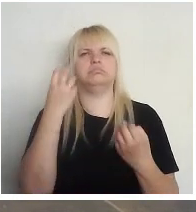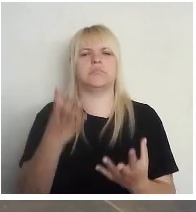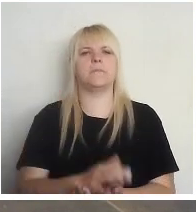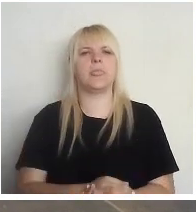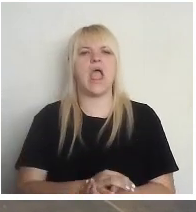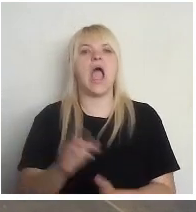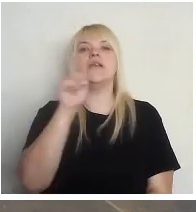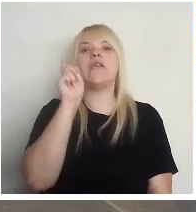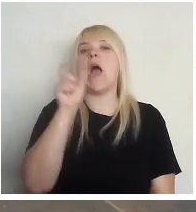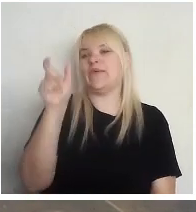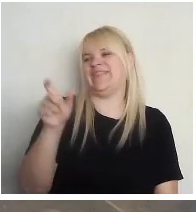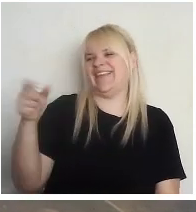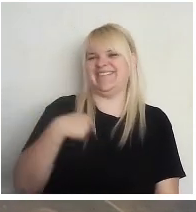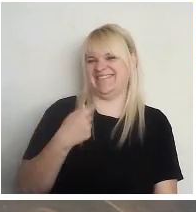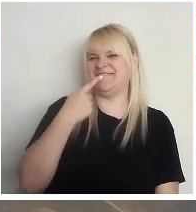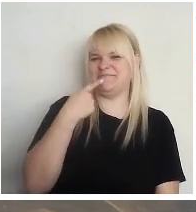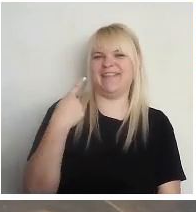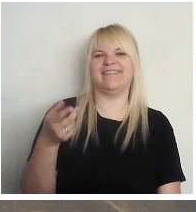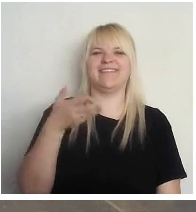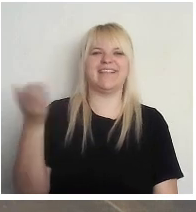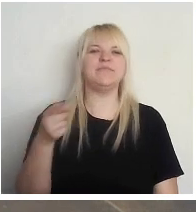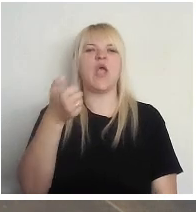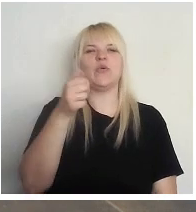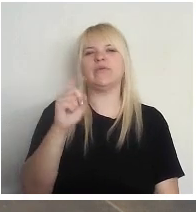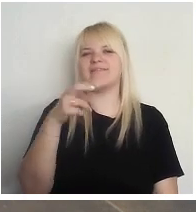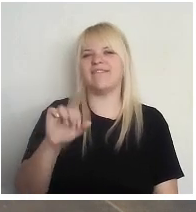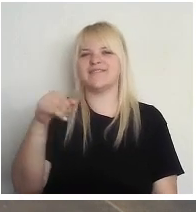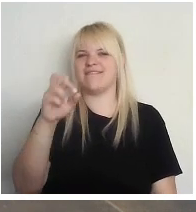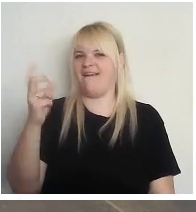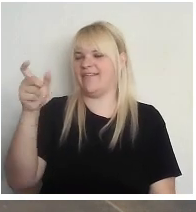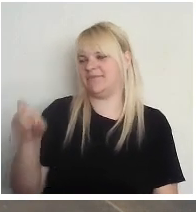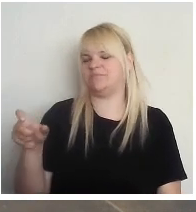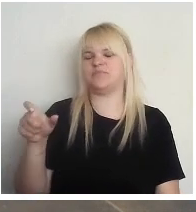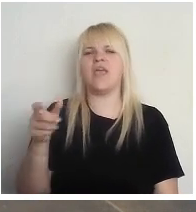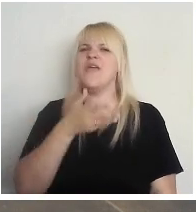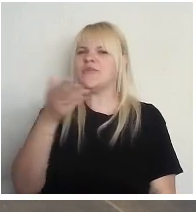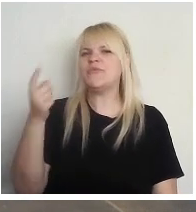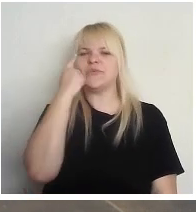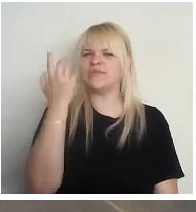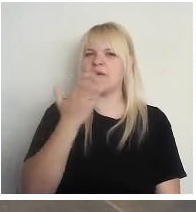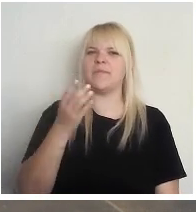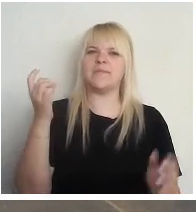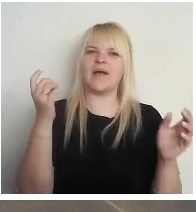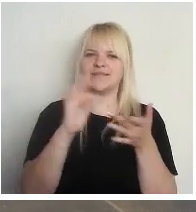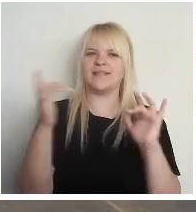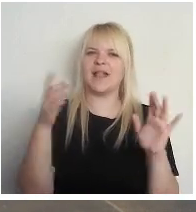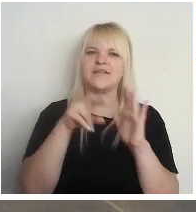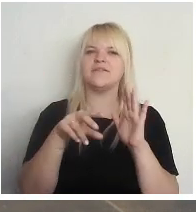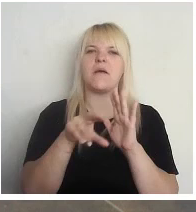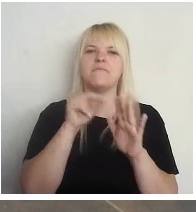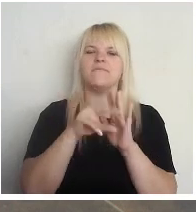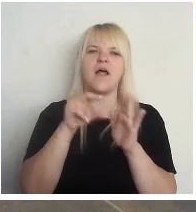Jaunieši, es atļaušos tā teikt, Gustav un Jāni, jūsu domas par elektronisko balsošanu.